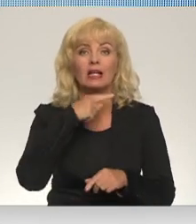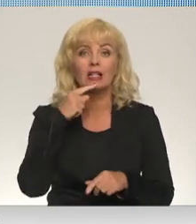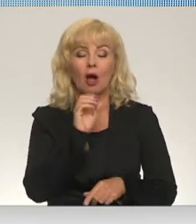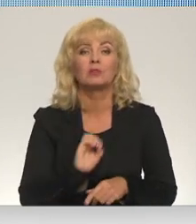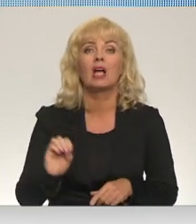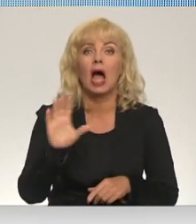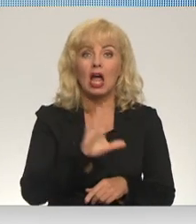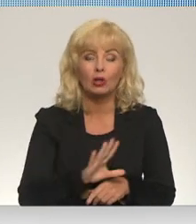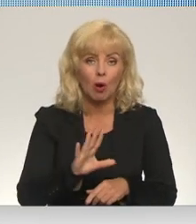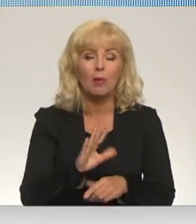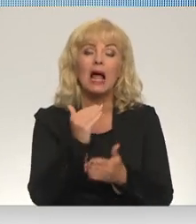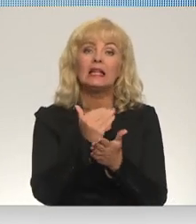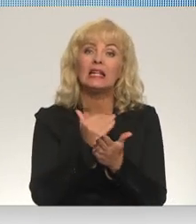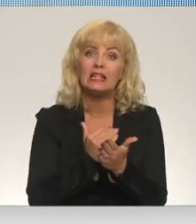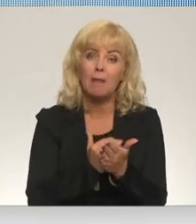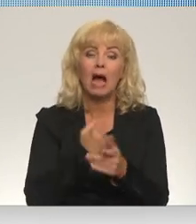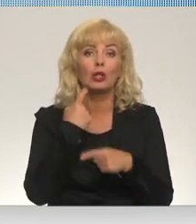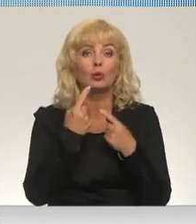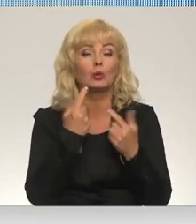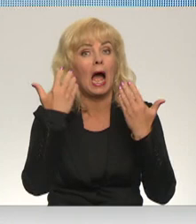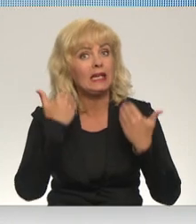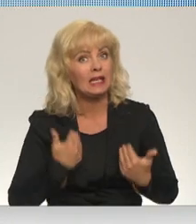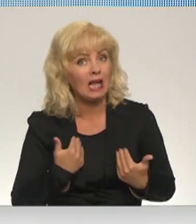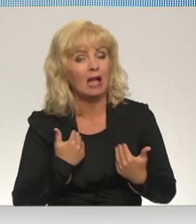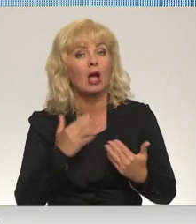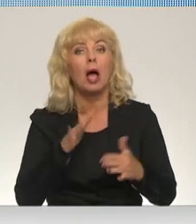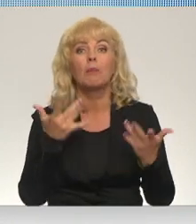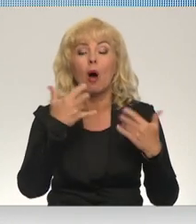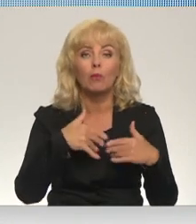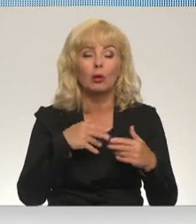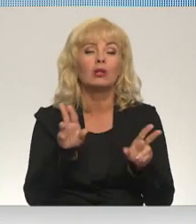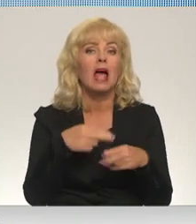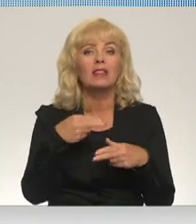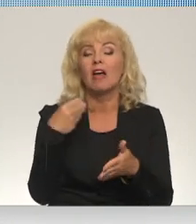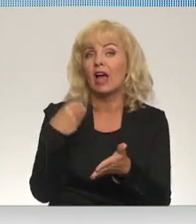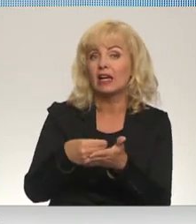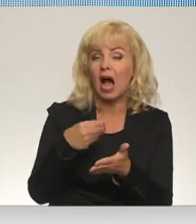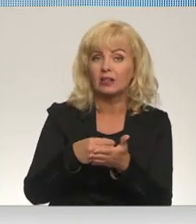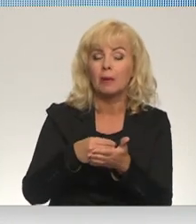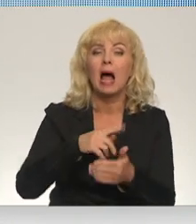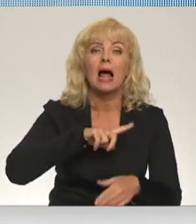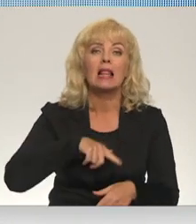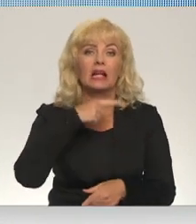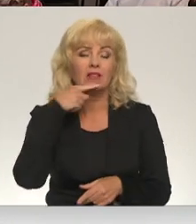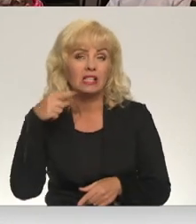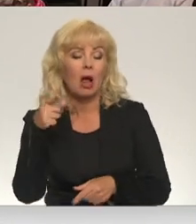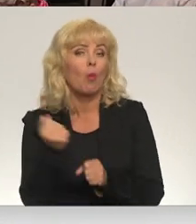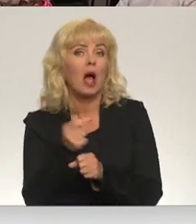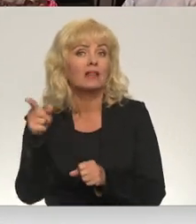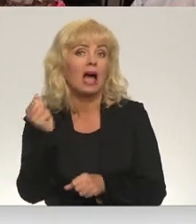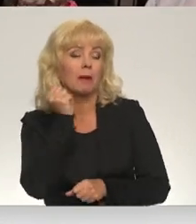Eiropas identitāti. Un runēt par identitātu un nacionālu politiku nevajag sensēs atriepties Latvijas Krievijam par to, ko dara Kremlis.